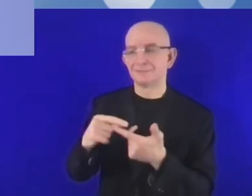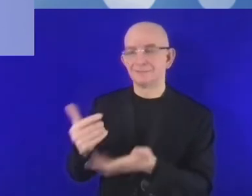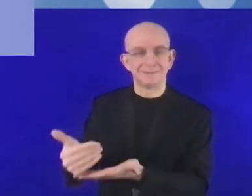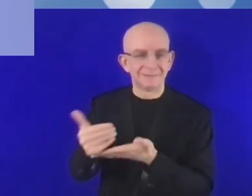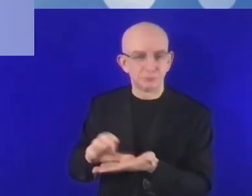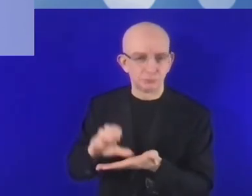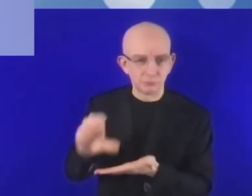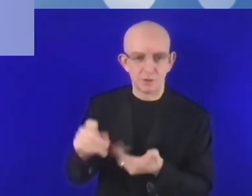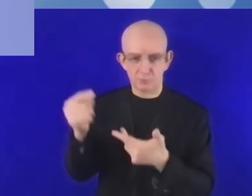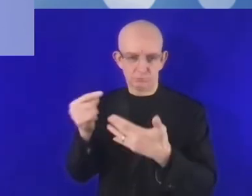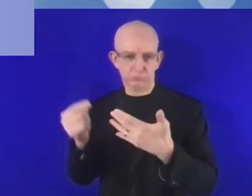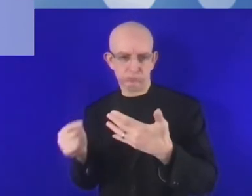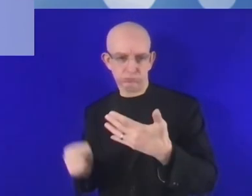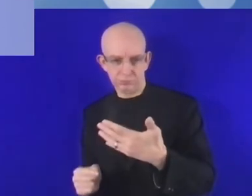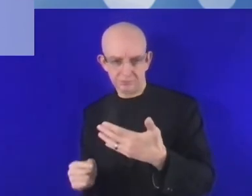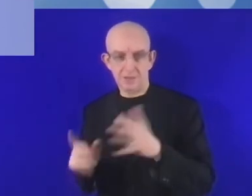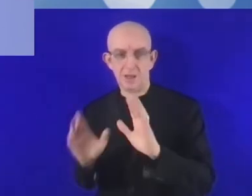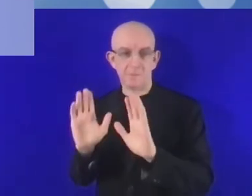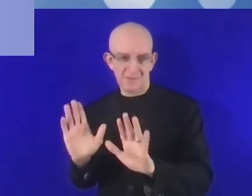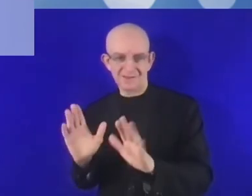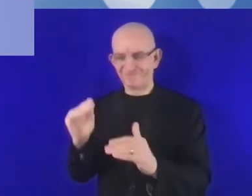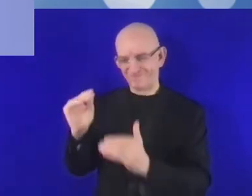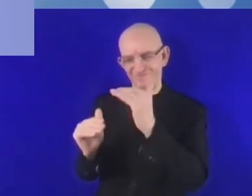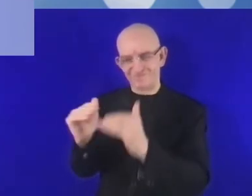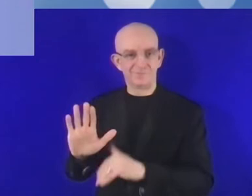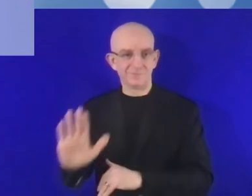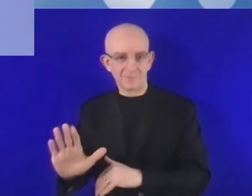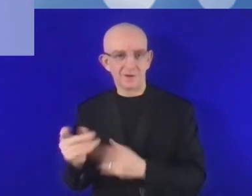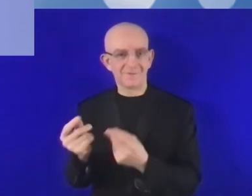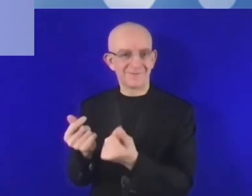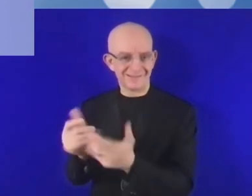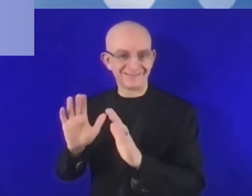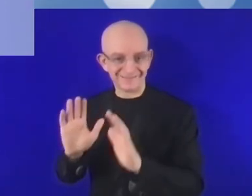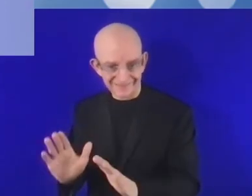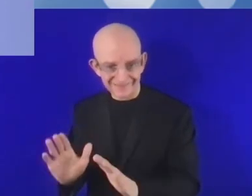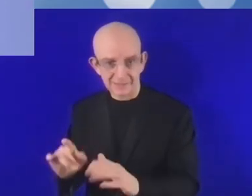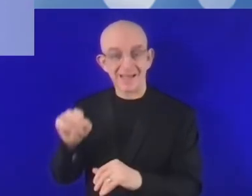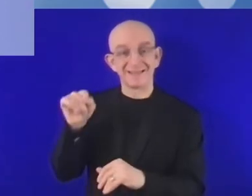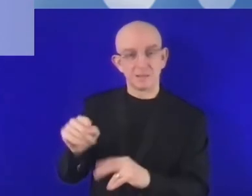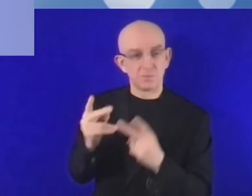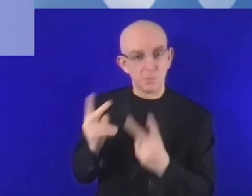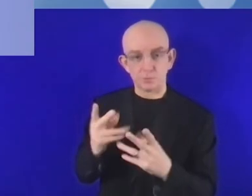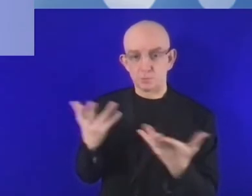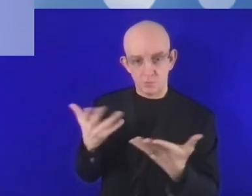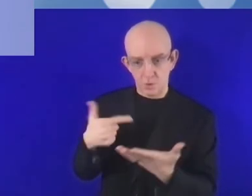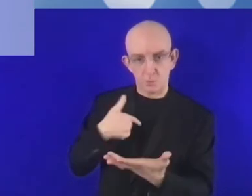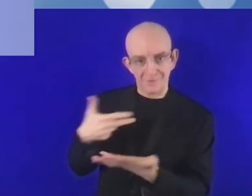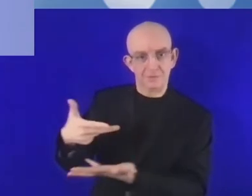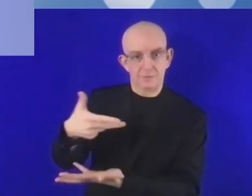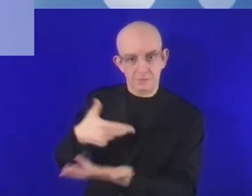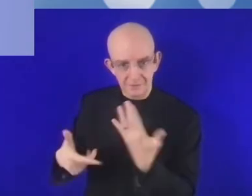to, że łączymy nasze źródła finansowania z innymi źródłami, na przykład z narzędziami rynku